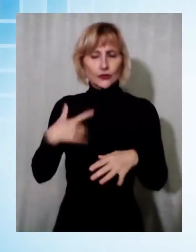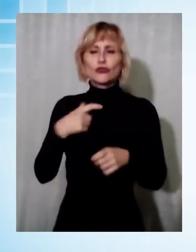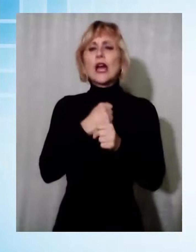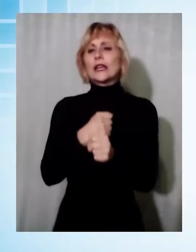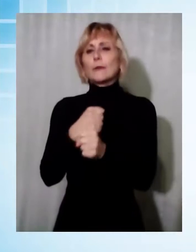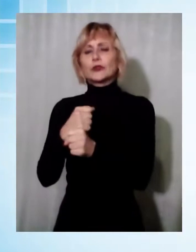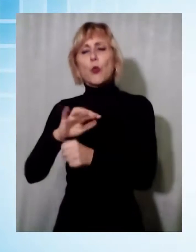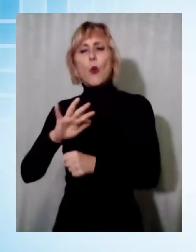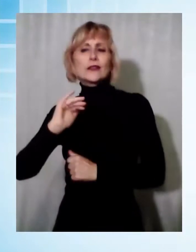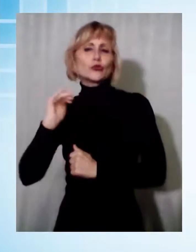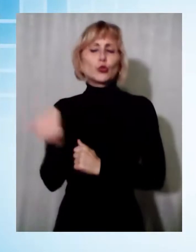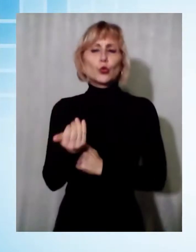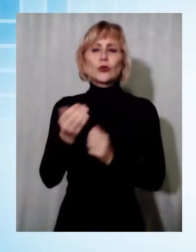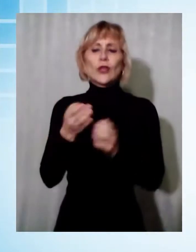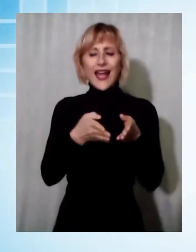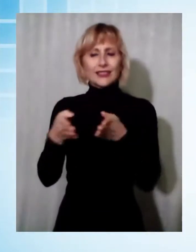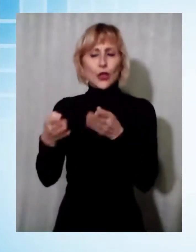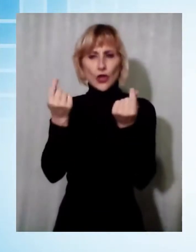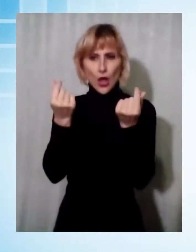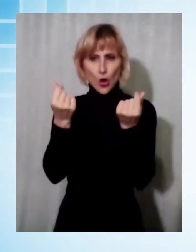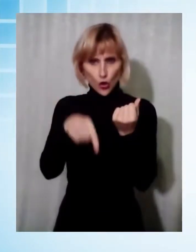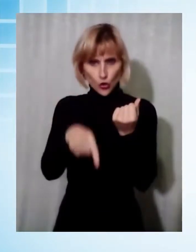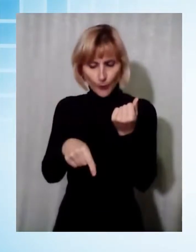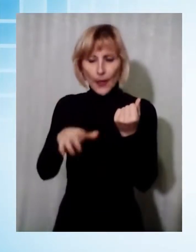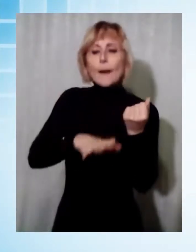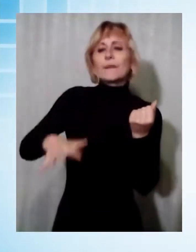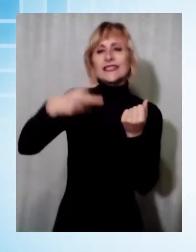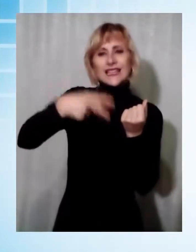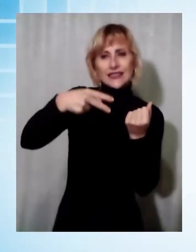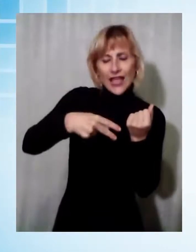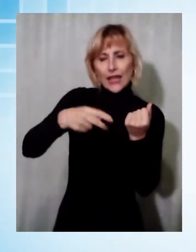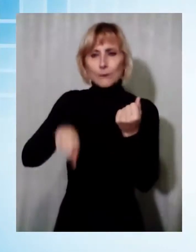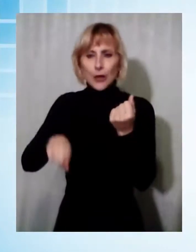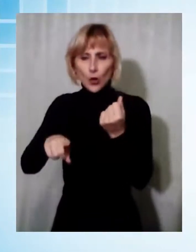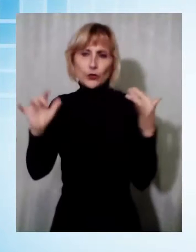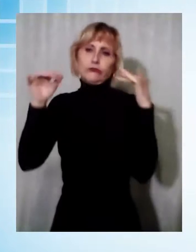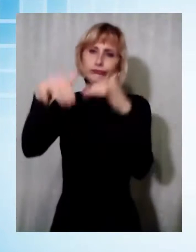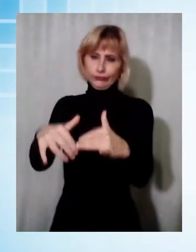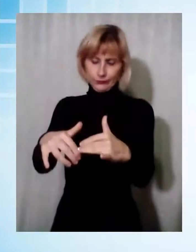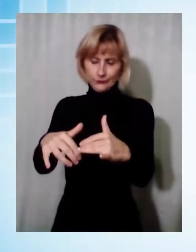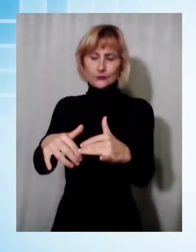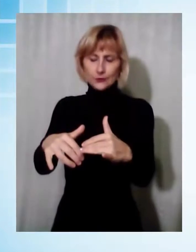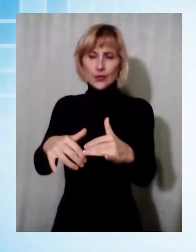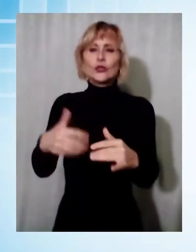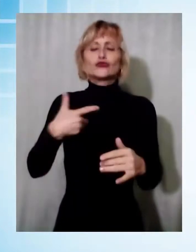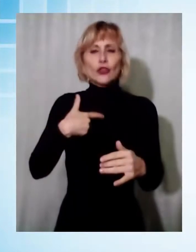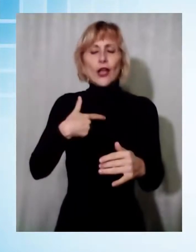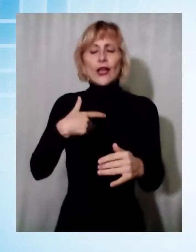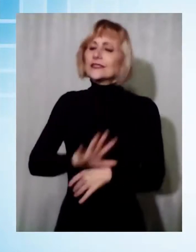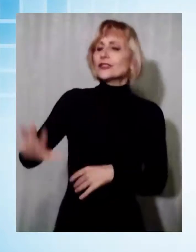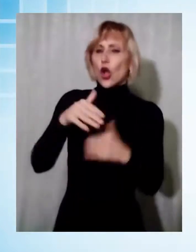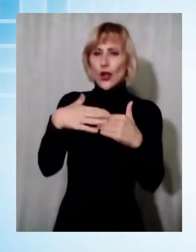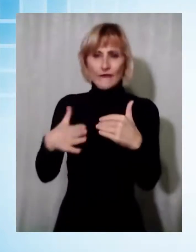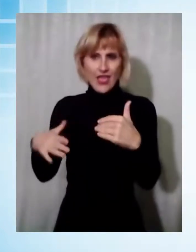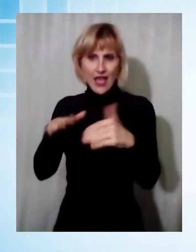categorie economiche che si sono ritrovate in Piazza Anieri e Paolini, peculiari della zona versiliese, alcune rappresentanze che